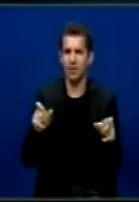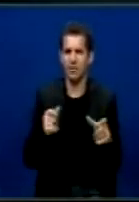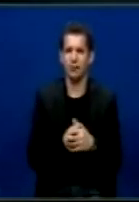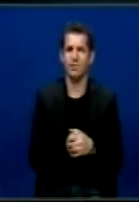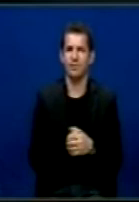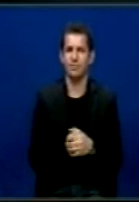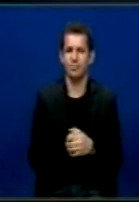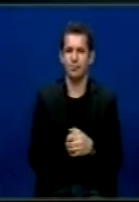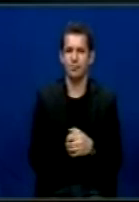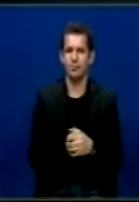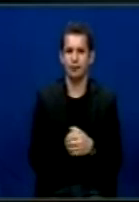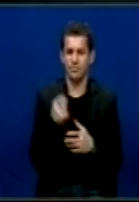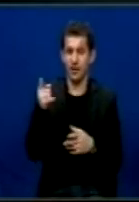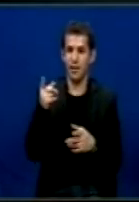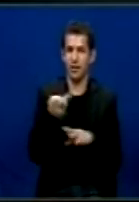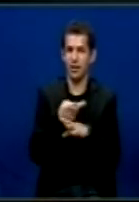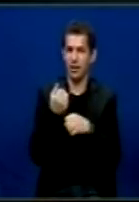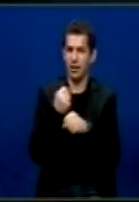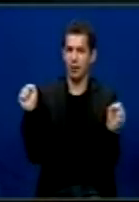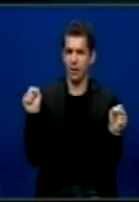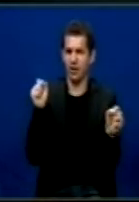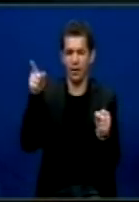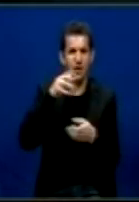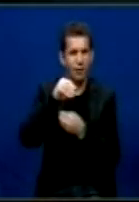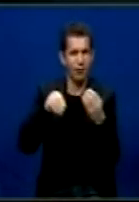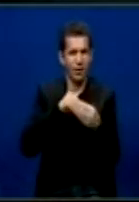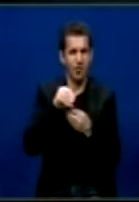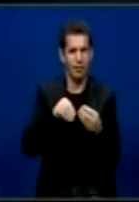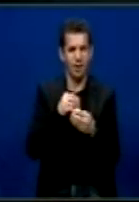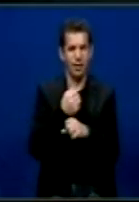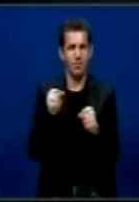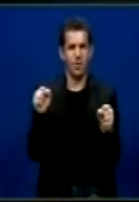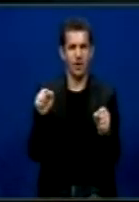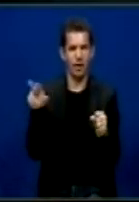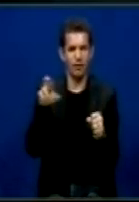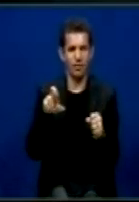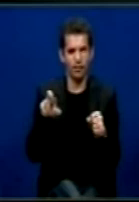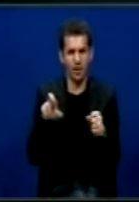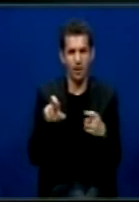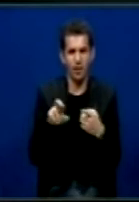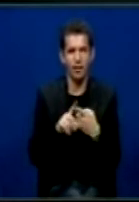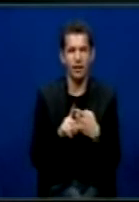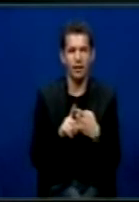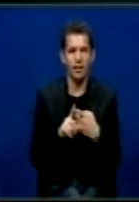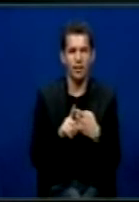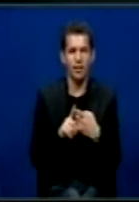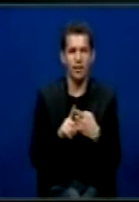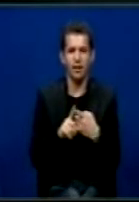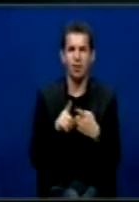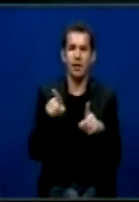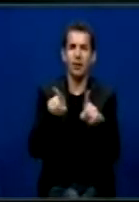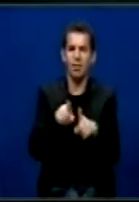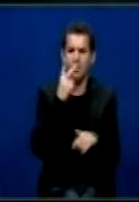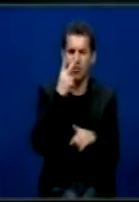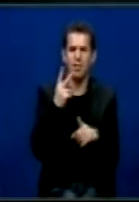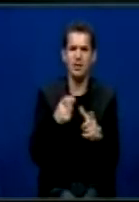Atëherë si mundet një vend demokratik, pjesë e familjes së madhe demokratike, që është bashkimit evropian, të cilët në një